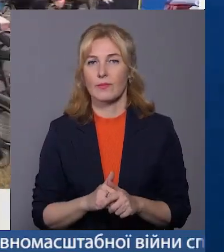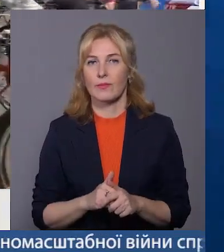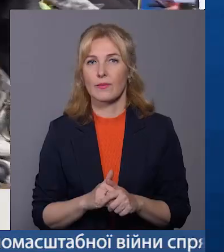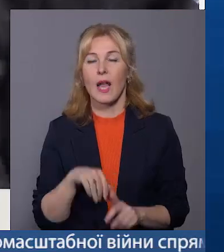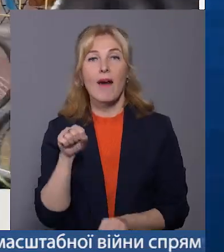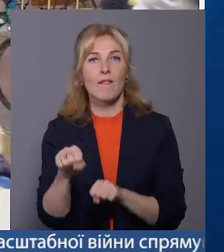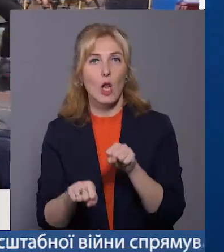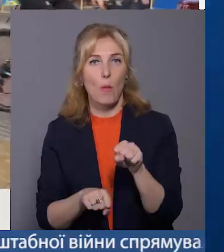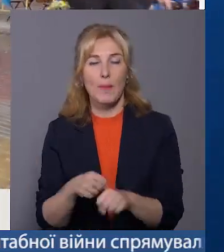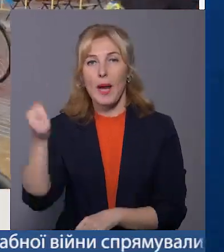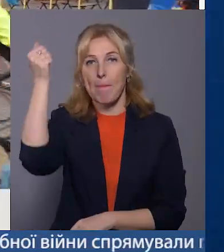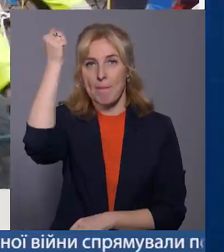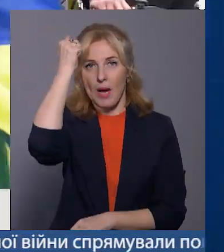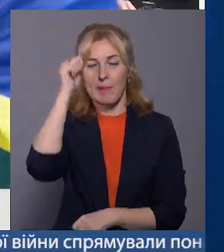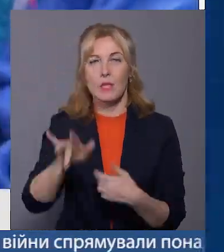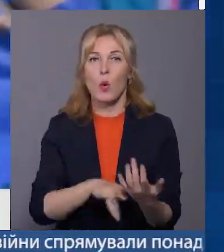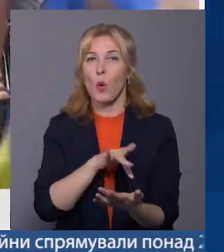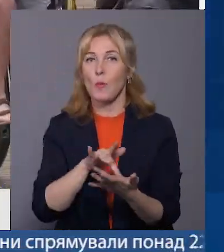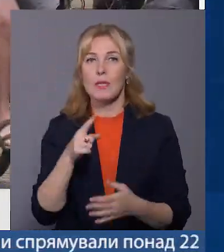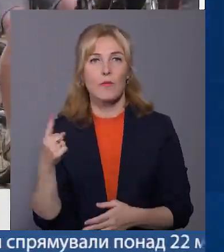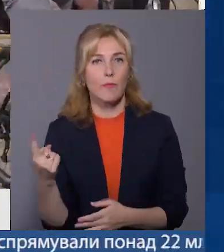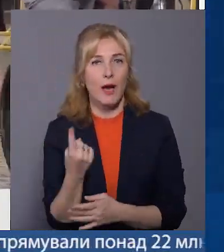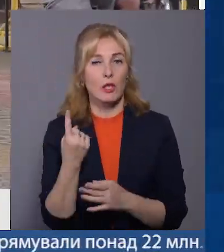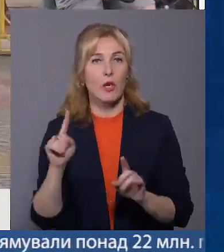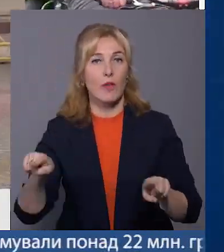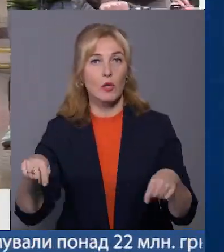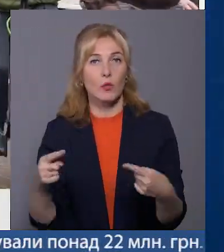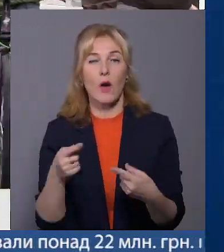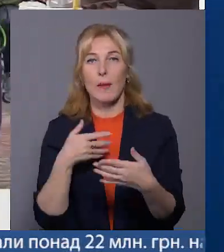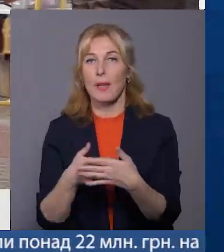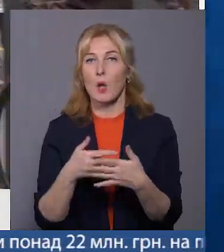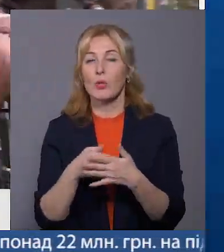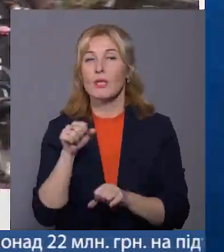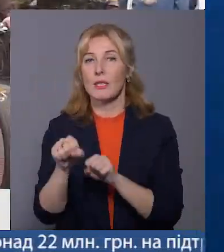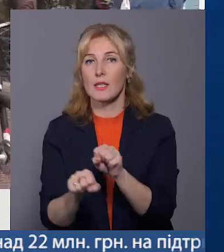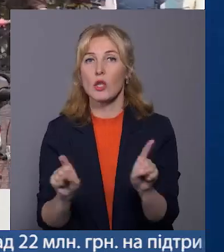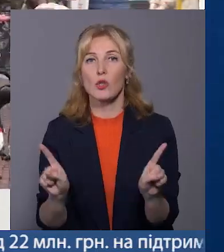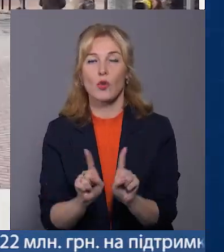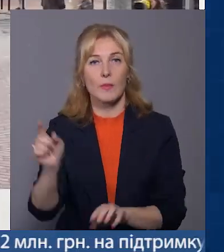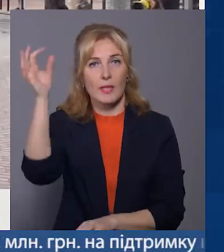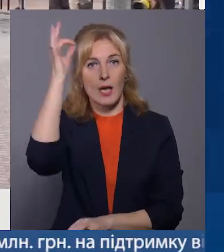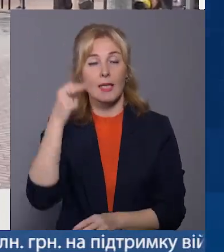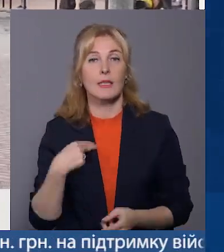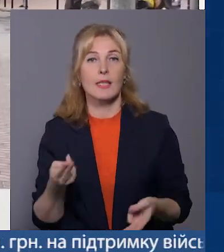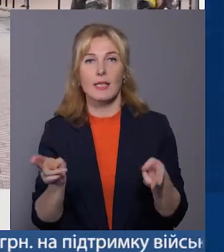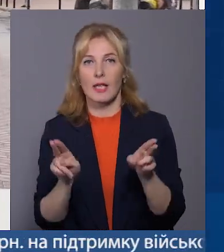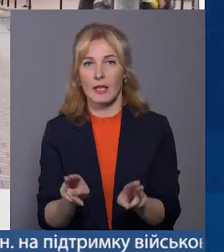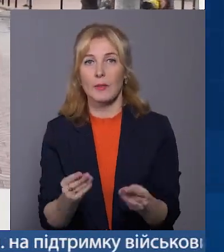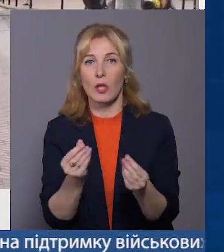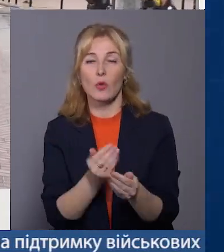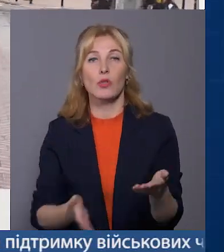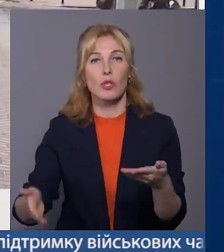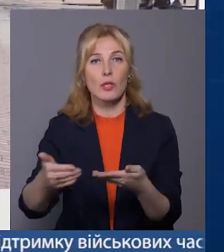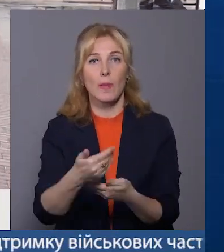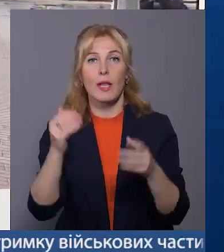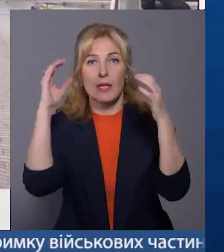Велопробіг пам'яті. У місті вперше влаштували благодійний заїзд, щоб згадати загиблих і зібрати гроші на